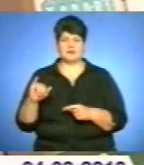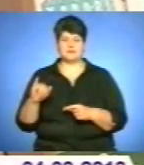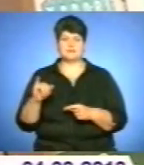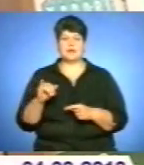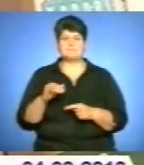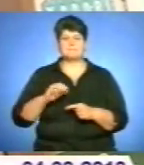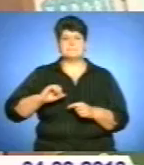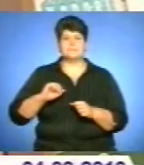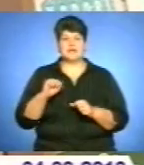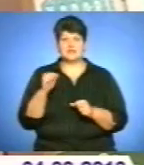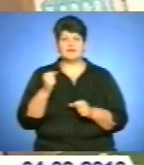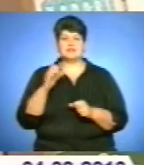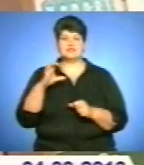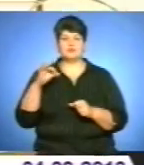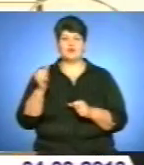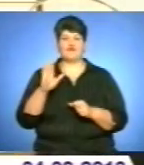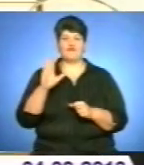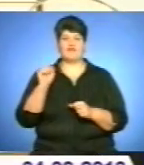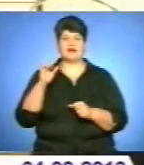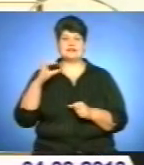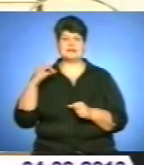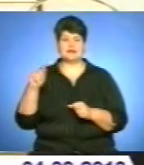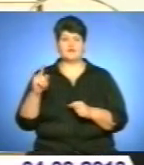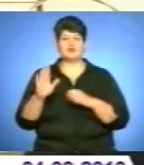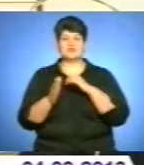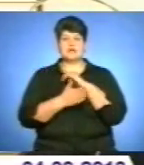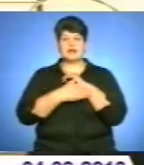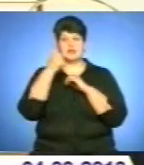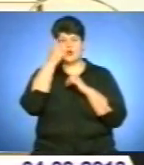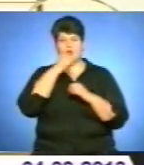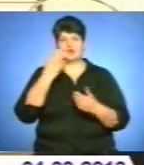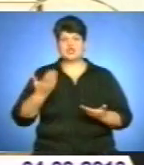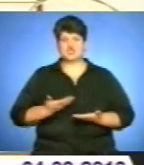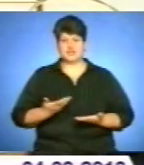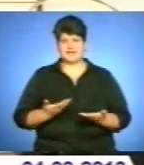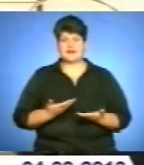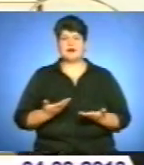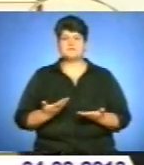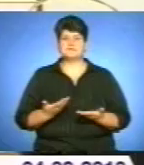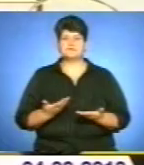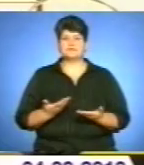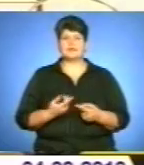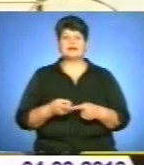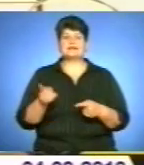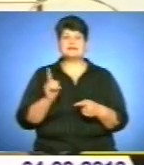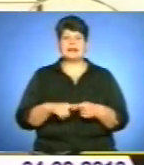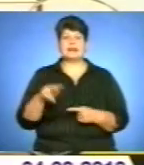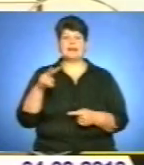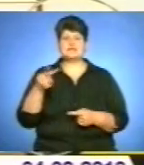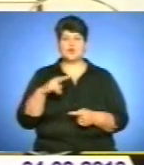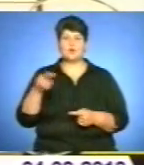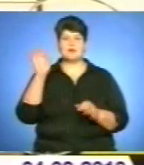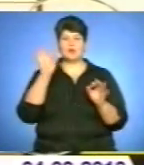Приятелював і Соломією, і Василь. Останні роки життя, це, нам казати, листопад, осінь